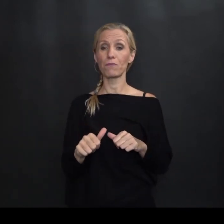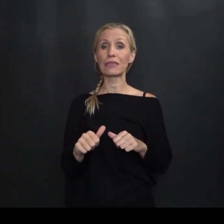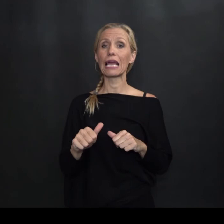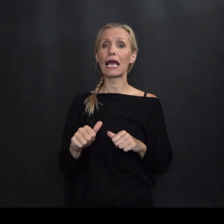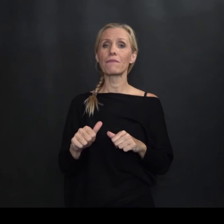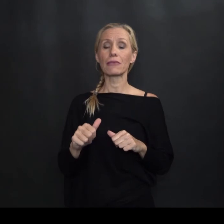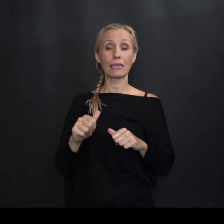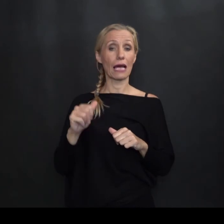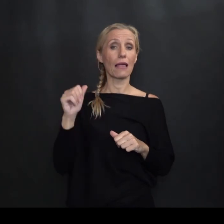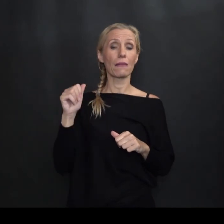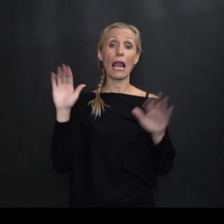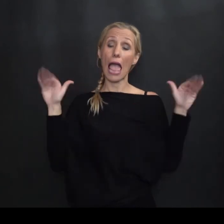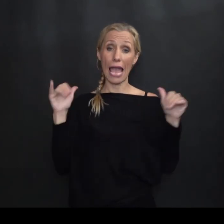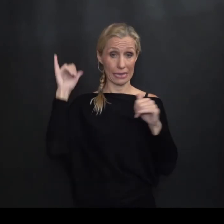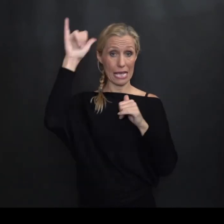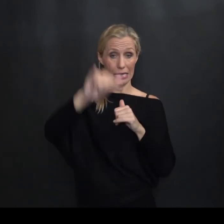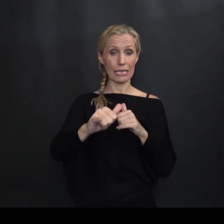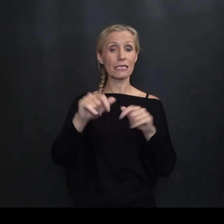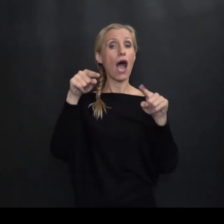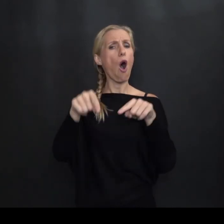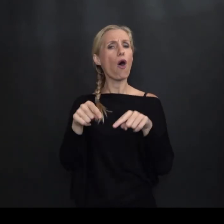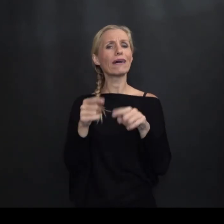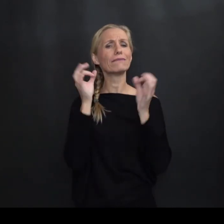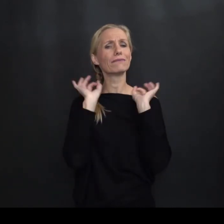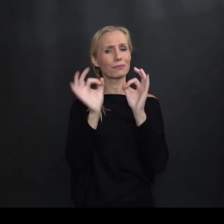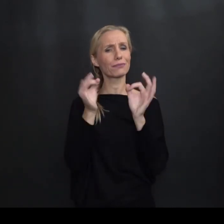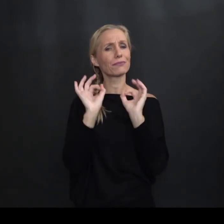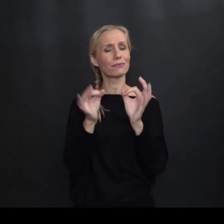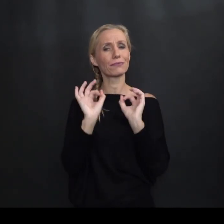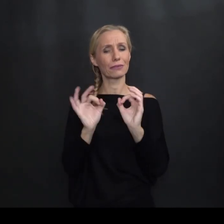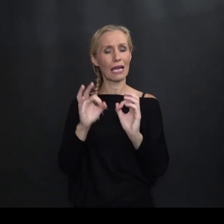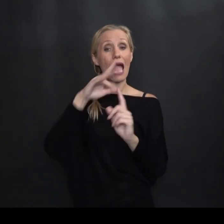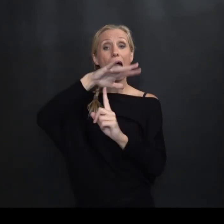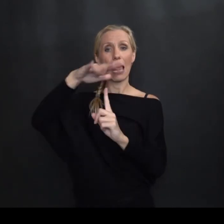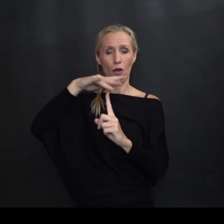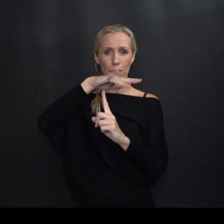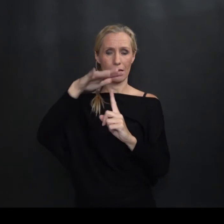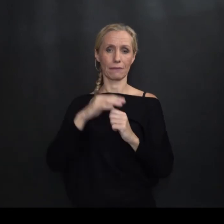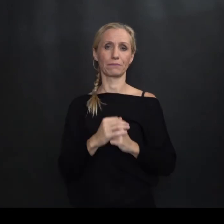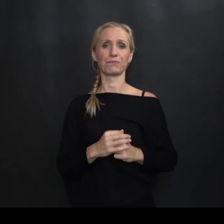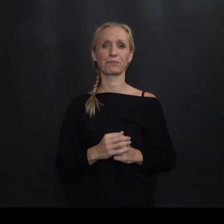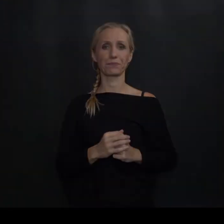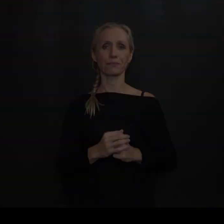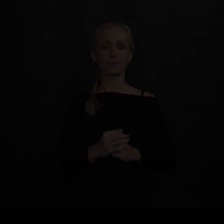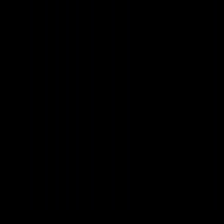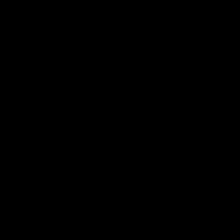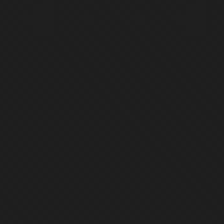letilica Imamo i jako reprezentativan Naš helikopter